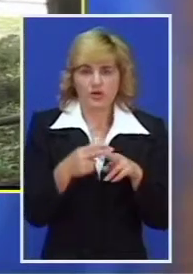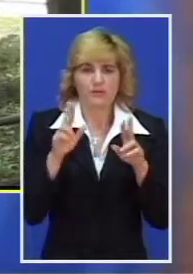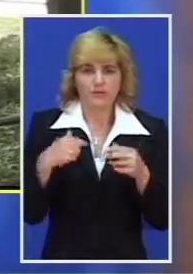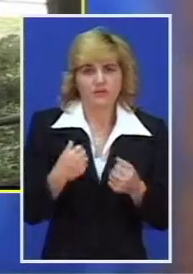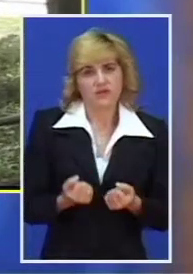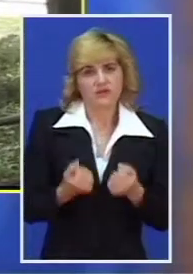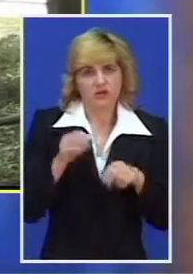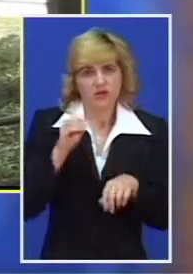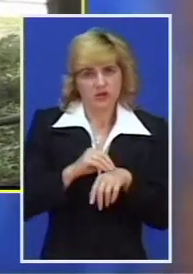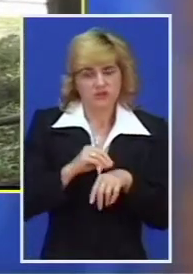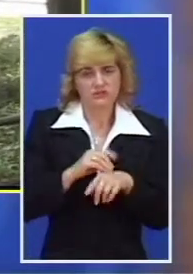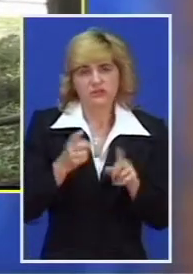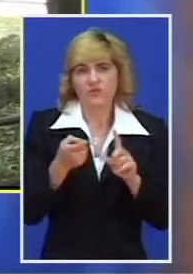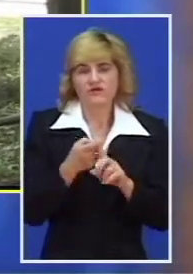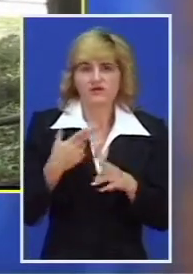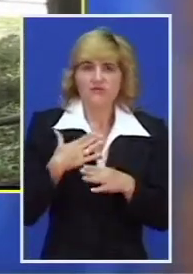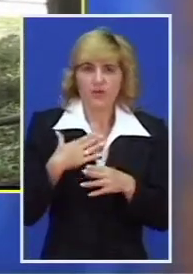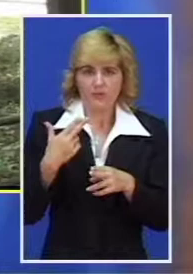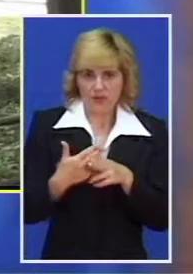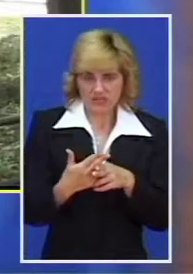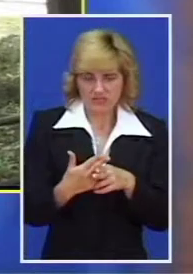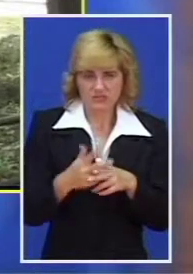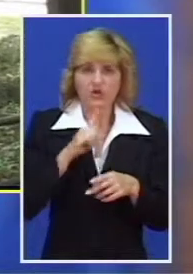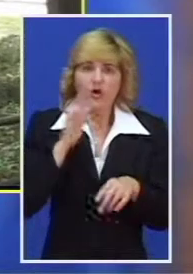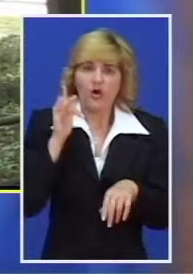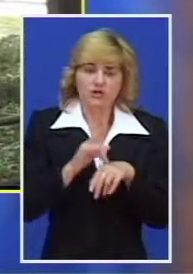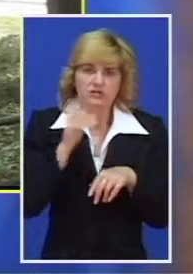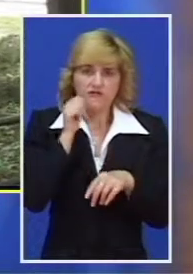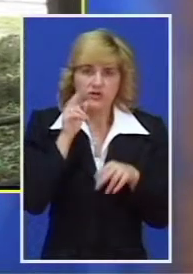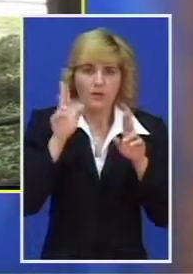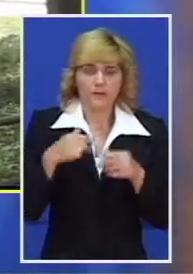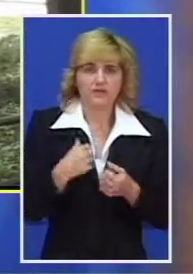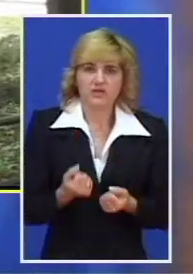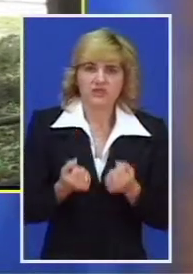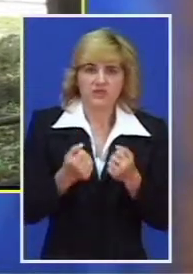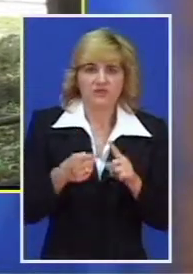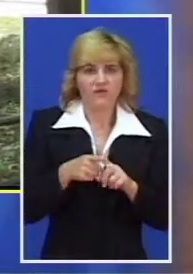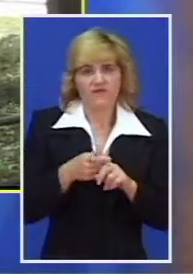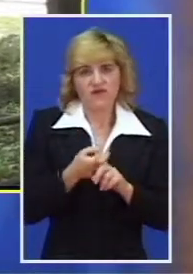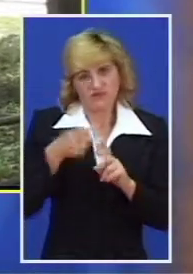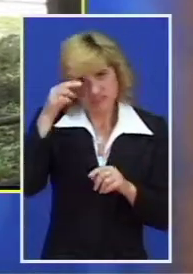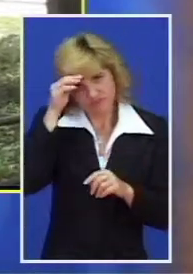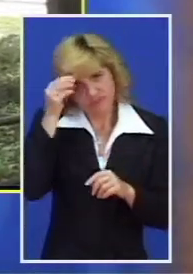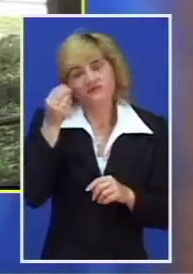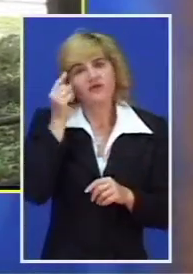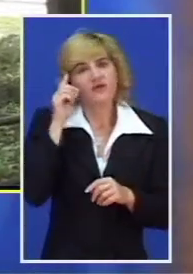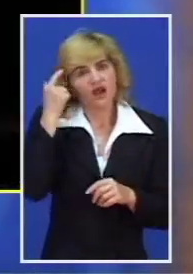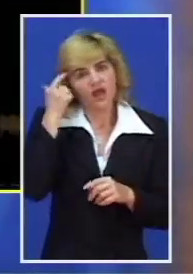javiti tegobe vezane za njihovu bolest, dok se kod osetljivih ljudi mogu javiti poteškoće sa snom kao i glavobolja.